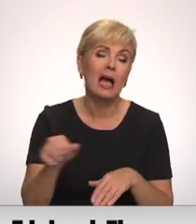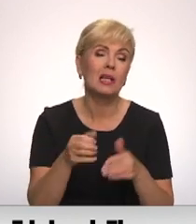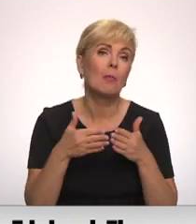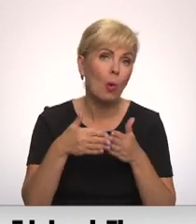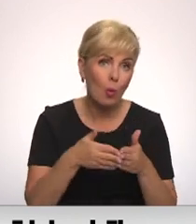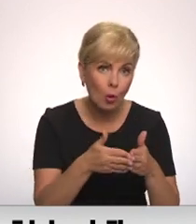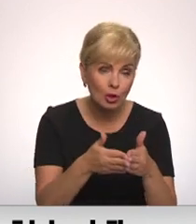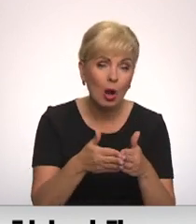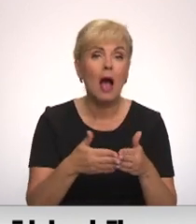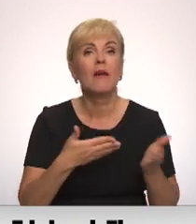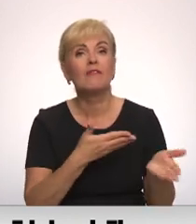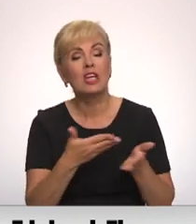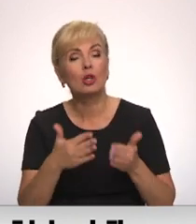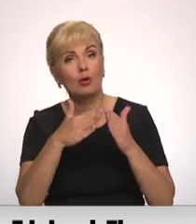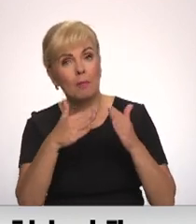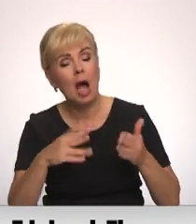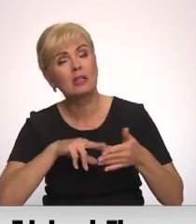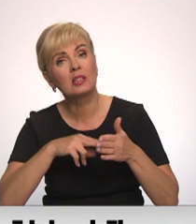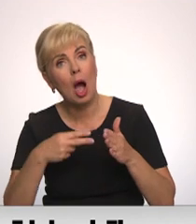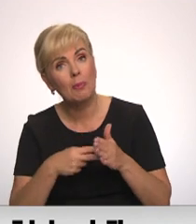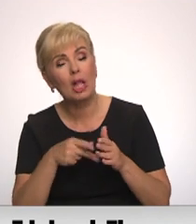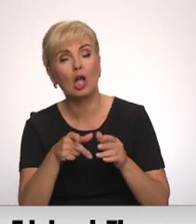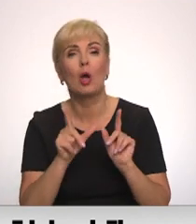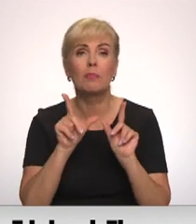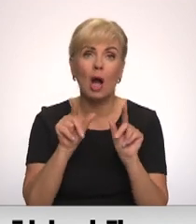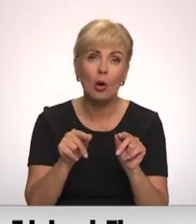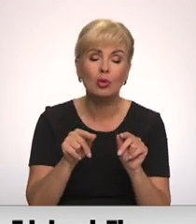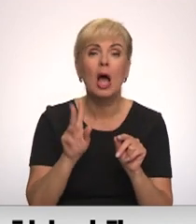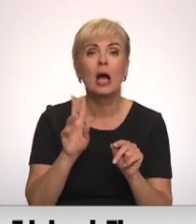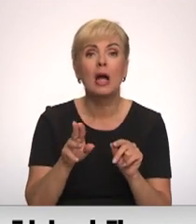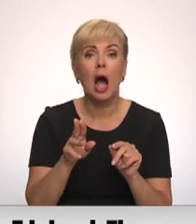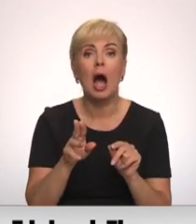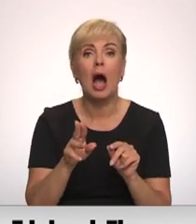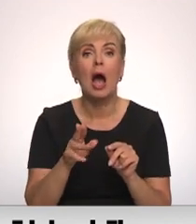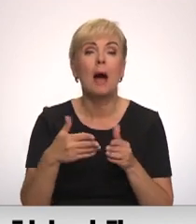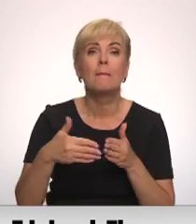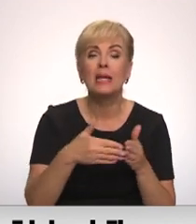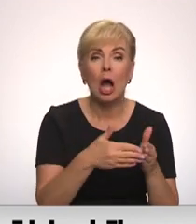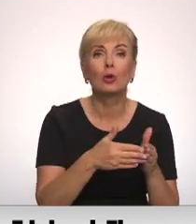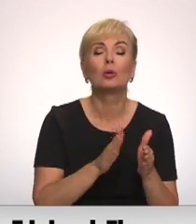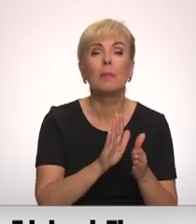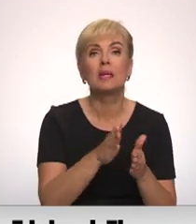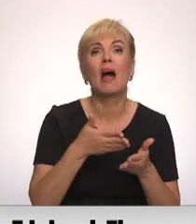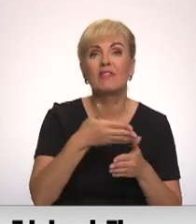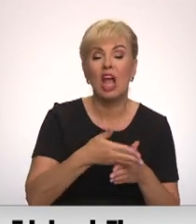līgumus ar viesumāju. Saplānošos braucienus, kā piekļūt pie viesumājies, kā atbraukt.